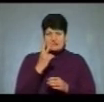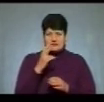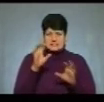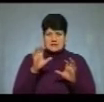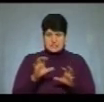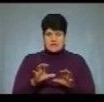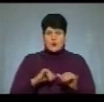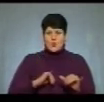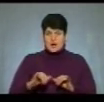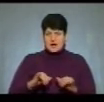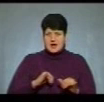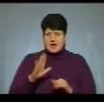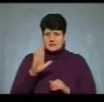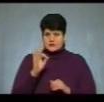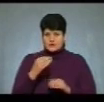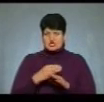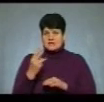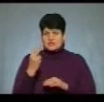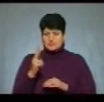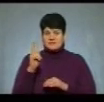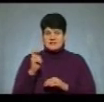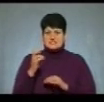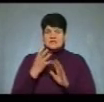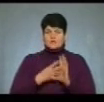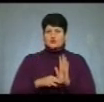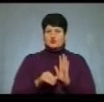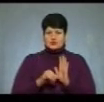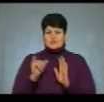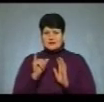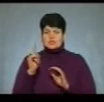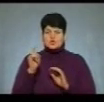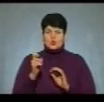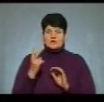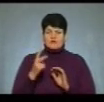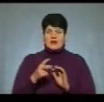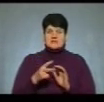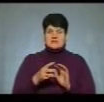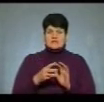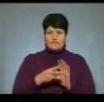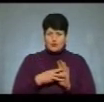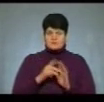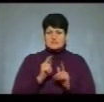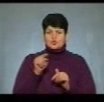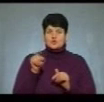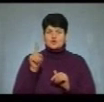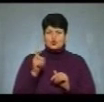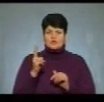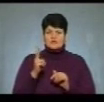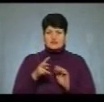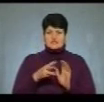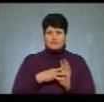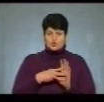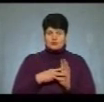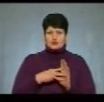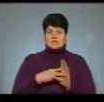стаття по хуліганству, частина 2, 296 і 128. Згідно з 128 статтею Гінду